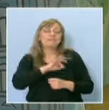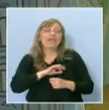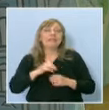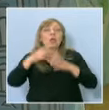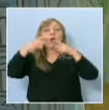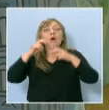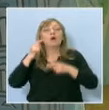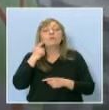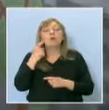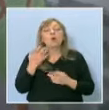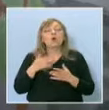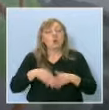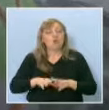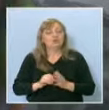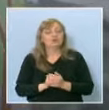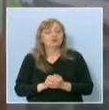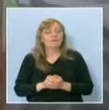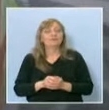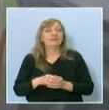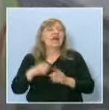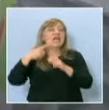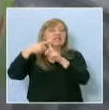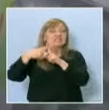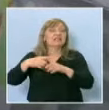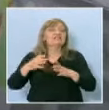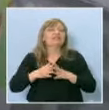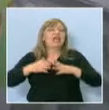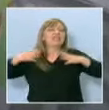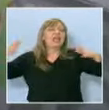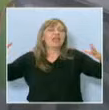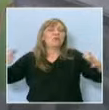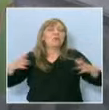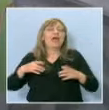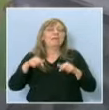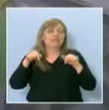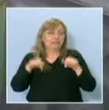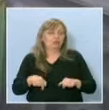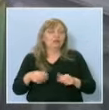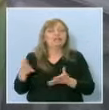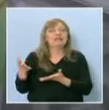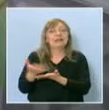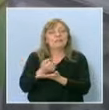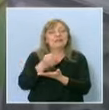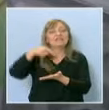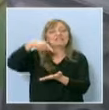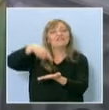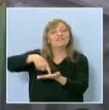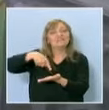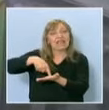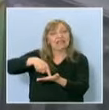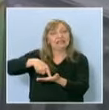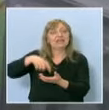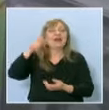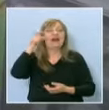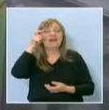в Варна и най-голямата църква тук намерява се в центъра на